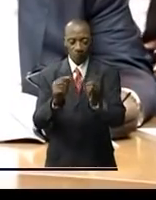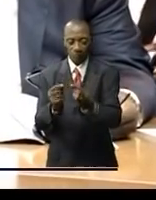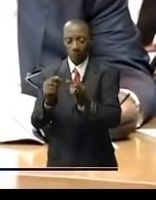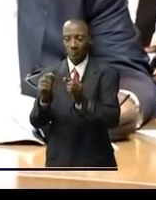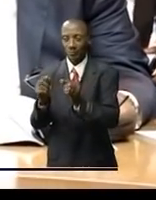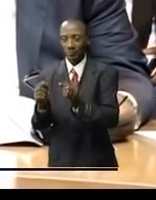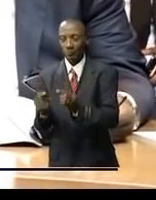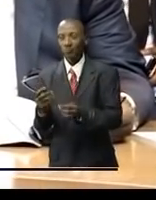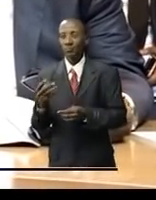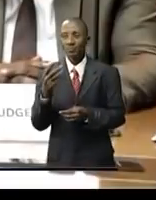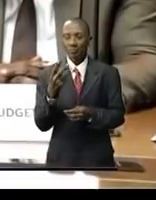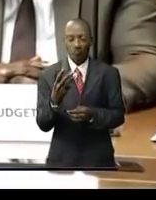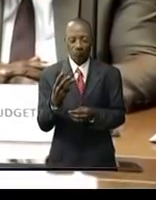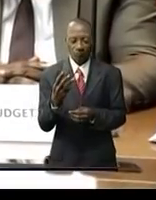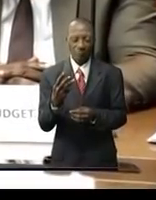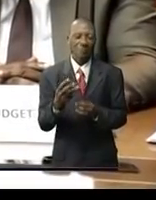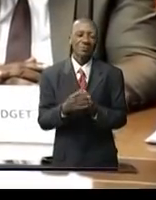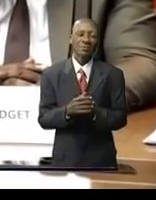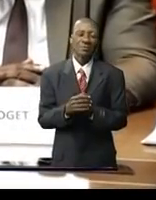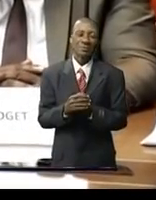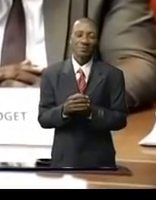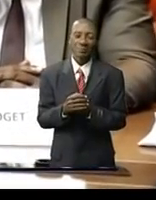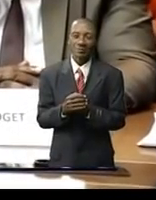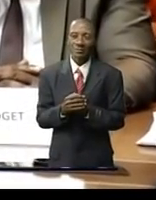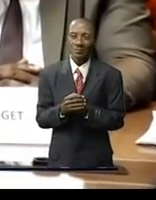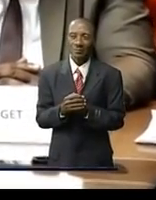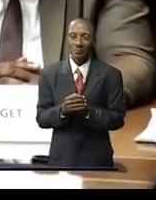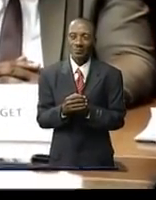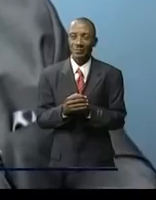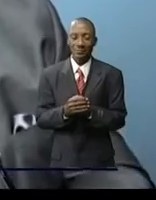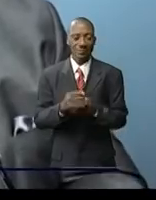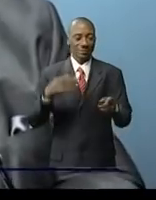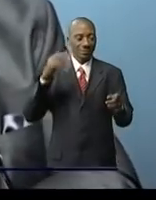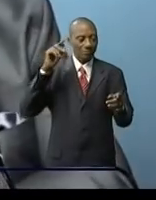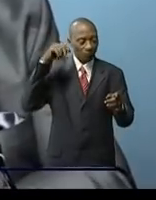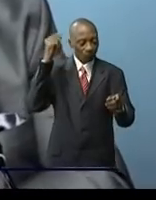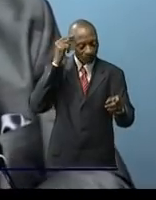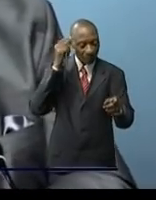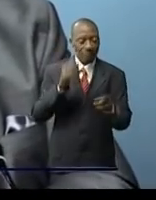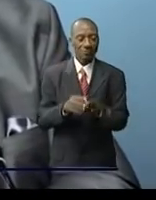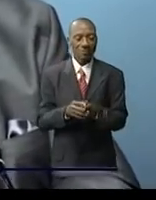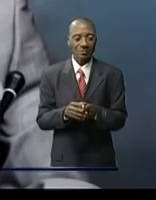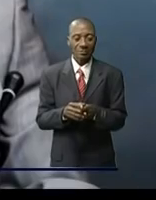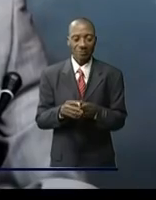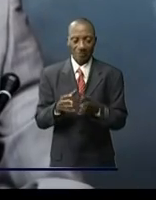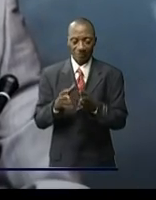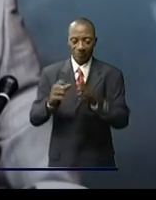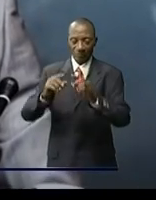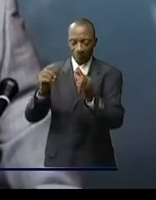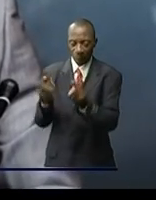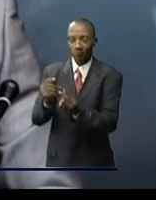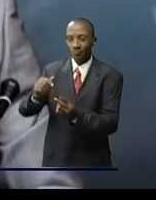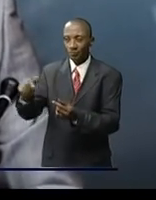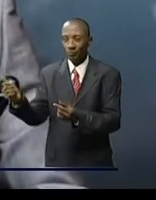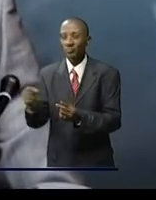retrouve en Troïka politique, réunissant le ministre d'État, ministre du budget Emébo Jissangara, qui accompagnait le vice-ministre du